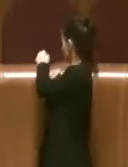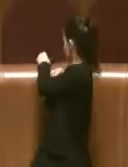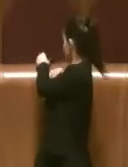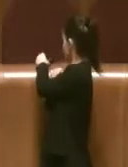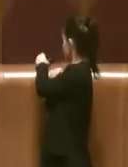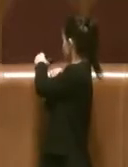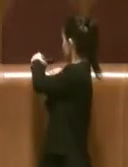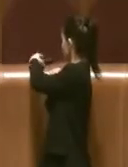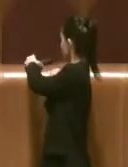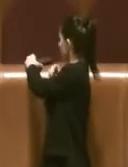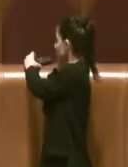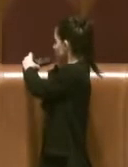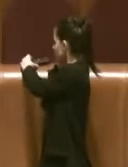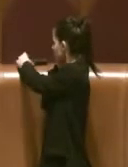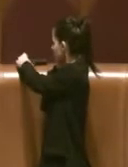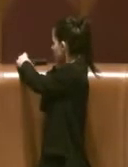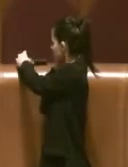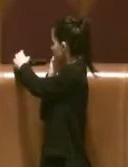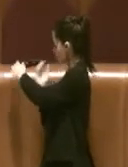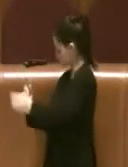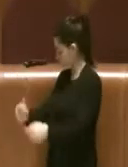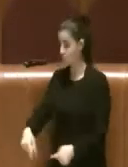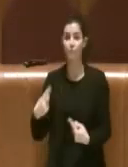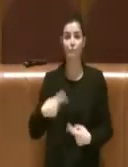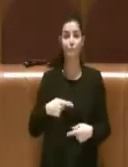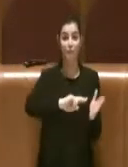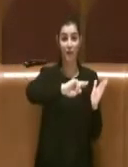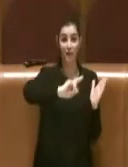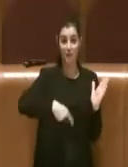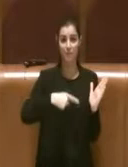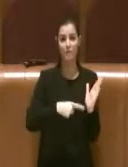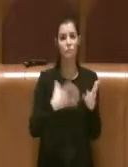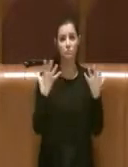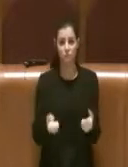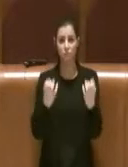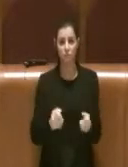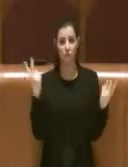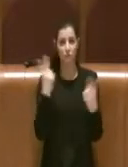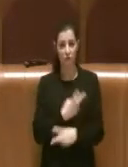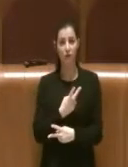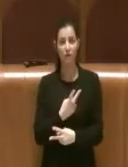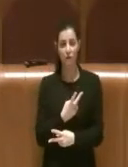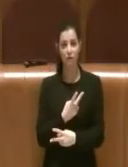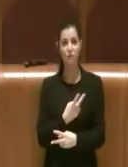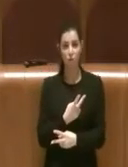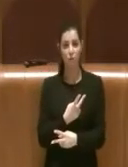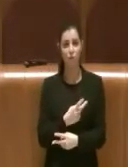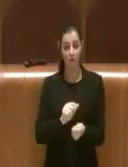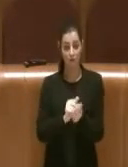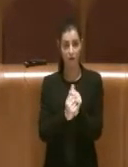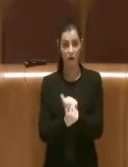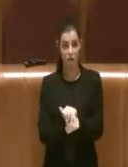Grazie Presidente. Allora questo emendamento è un emendamento molto concreto, dalla